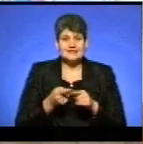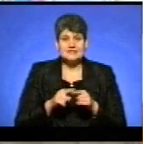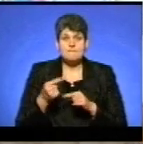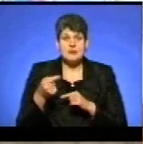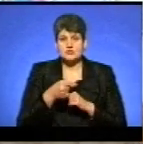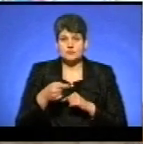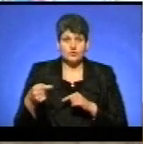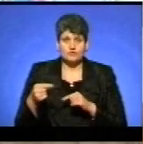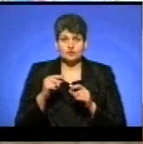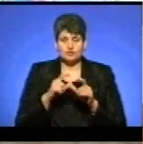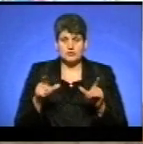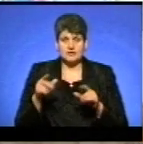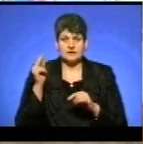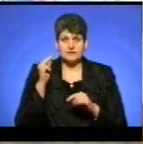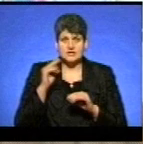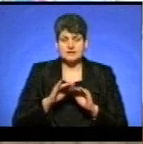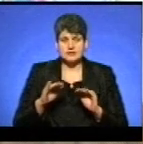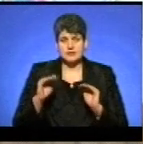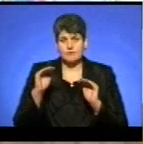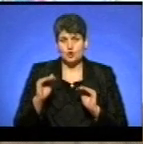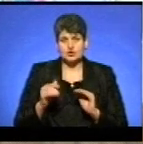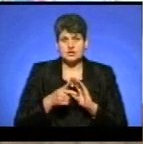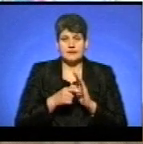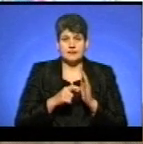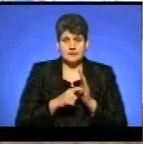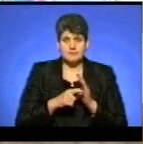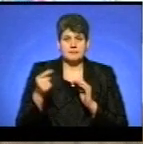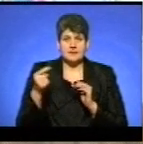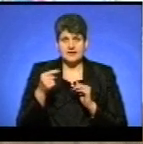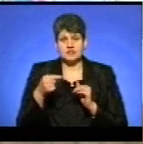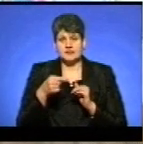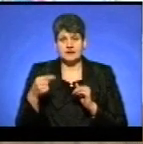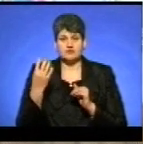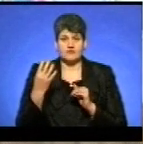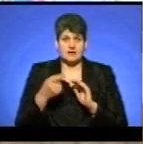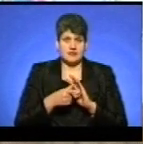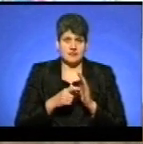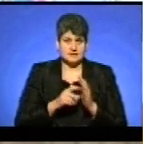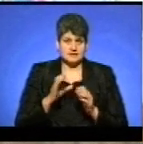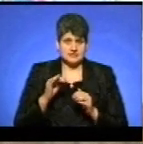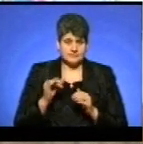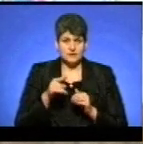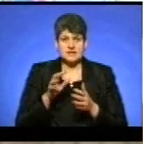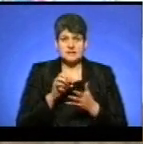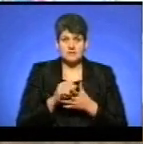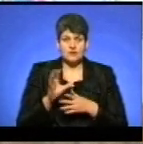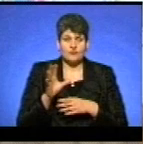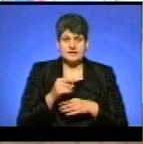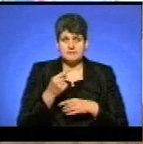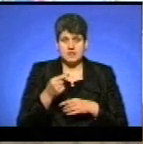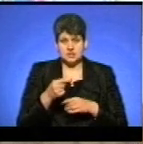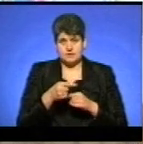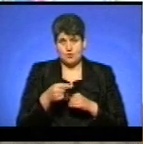школи, де навчаються учні молодших класів. Тобто перший, третий, четвертий клас. Вони займають весь перший повер.